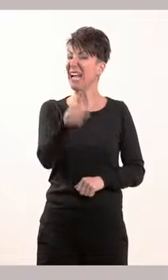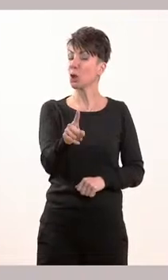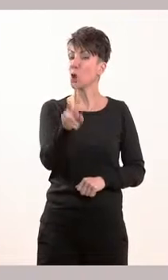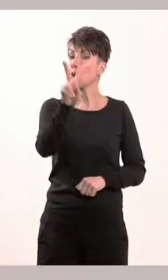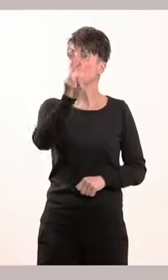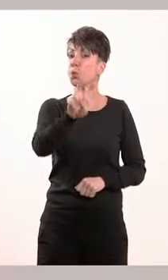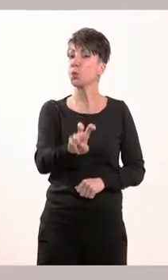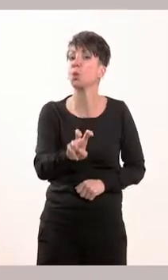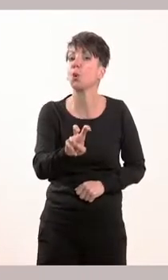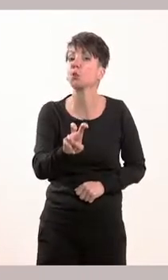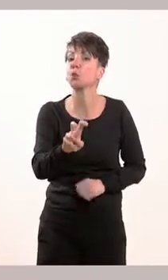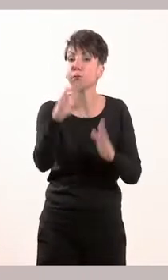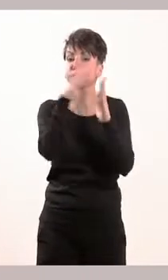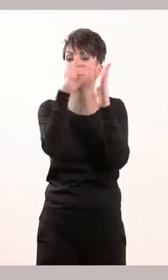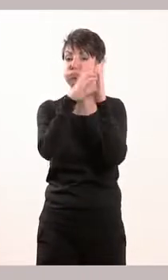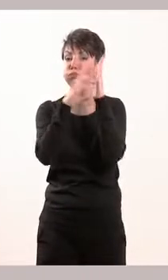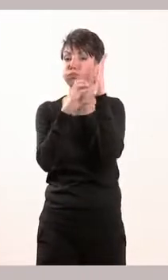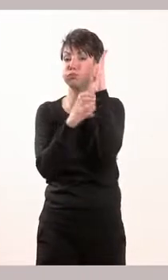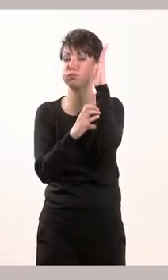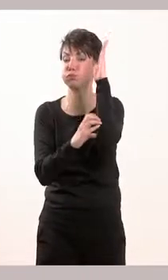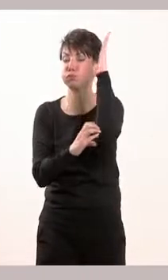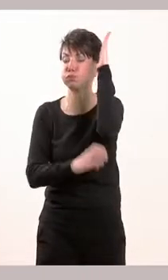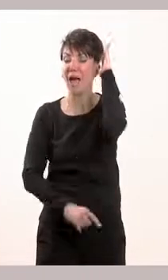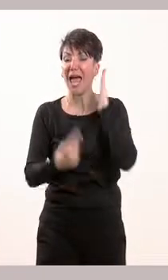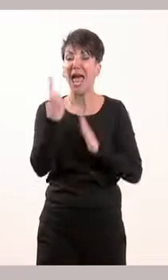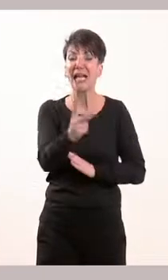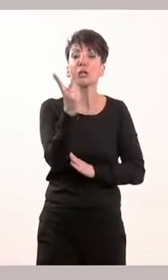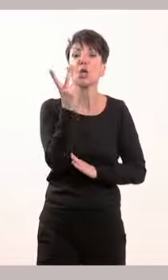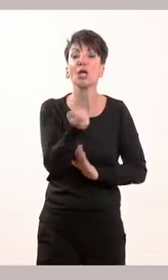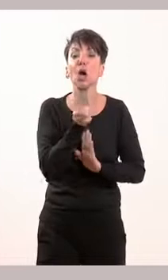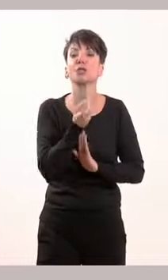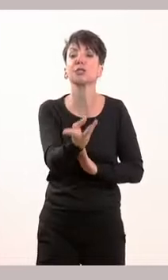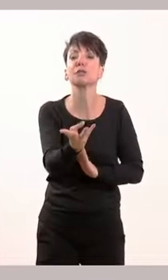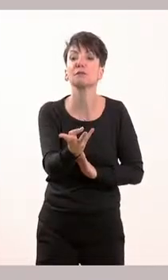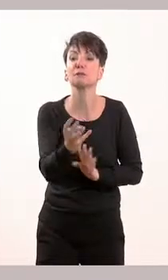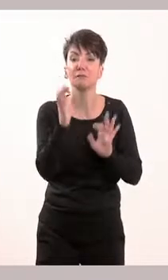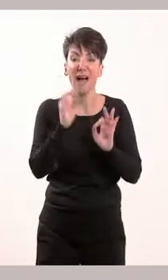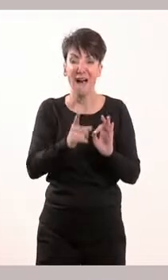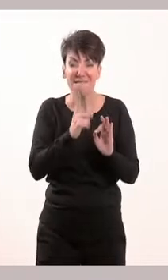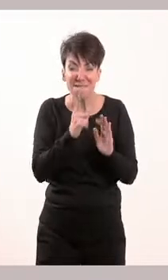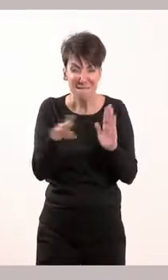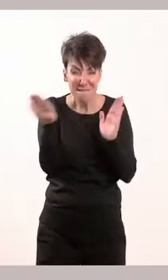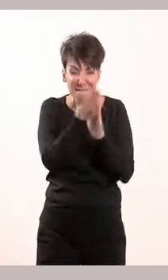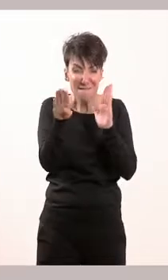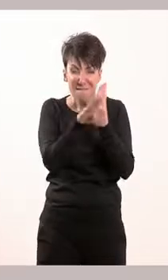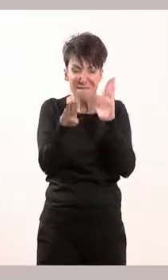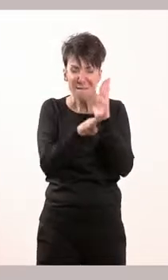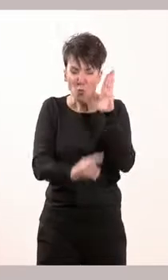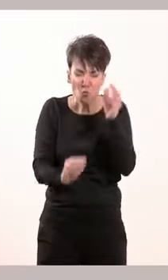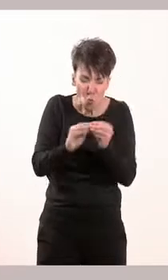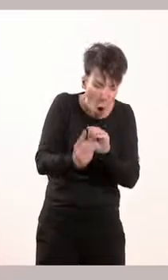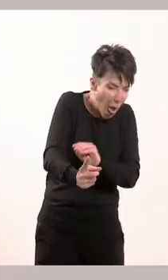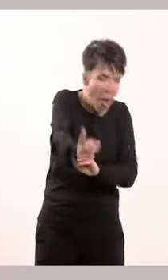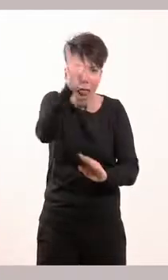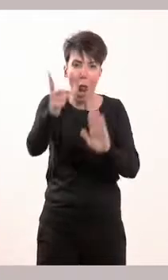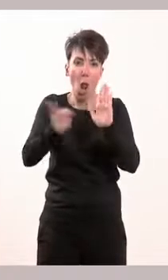άρθρα περιλαμβάνει το Ελληνικό Σύνταγμα, που επαναλαμβάνω ότι είναι ο ανώτερος νόμος του ελληνικού